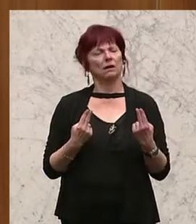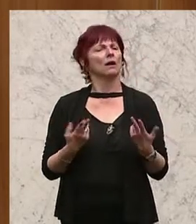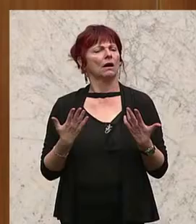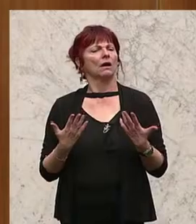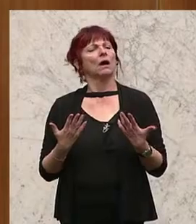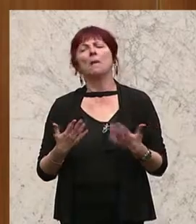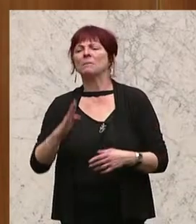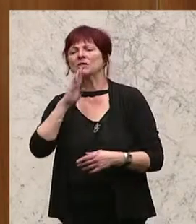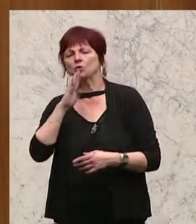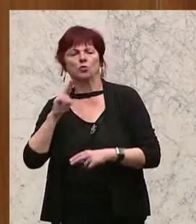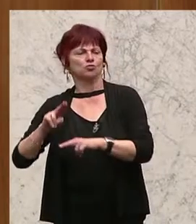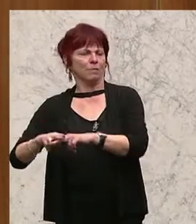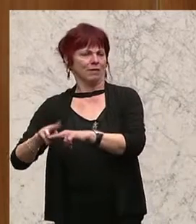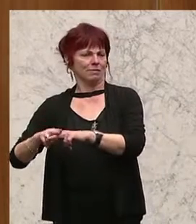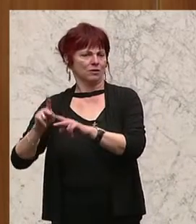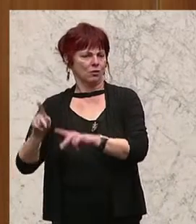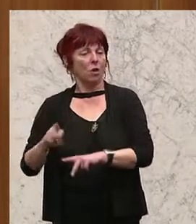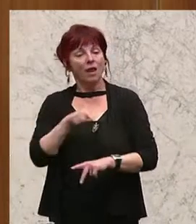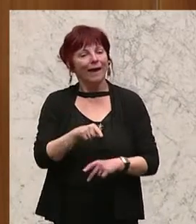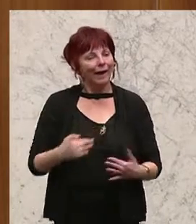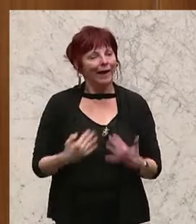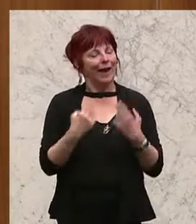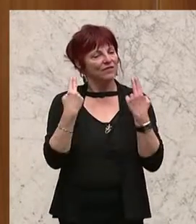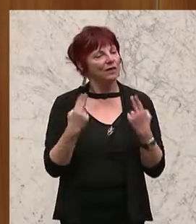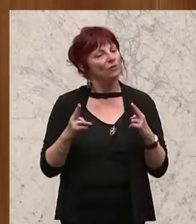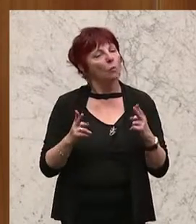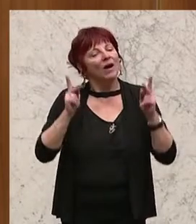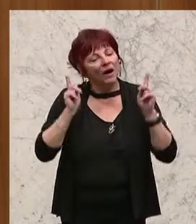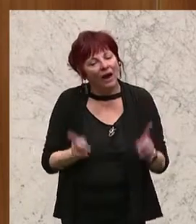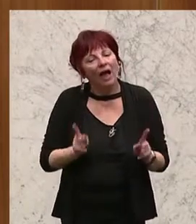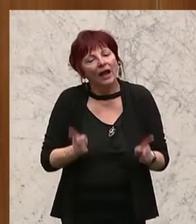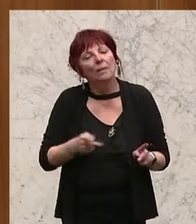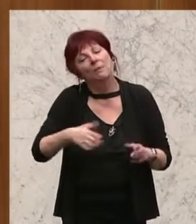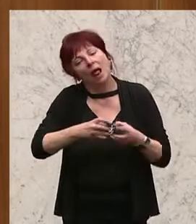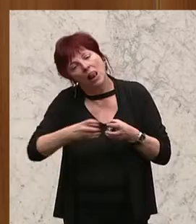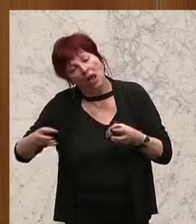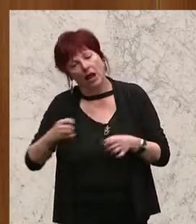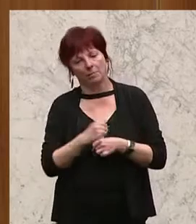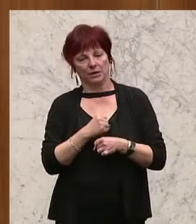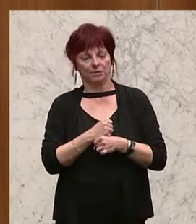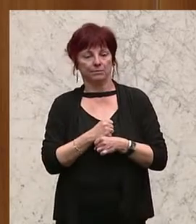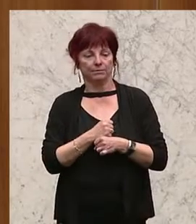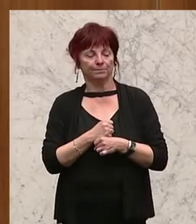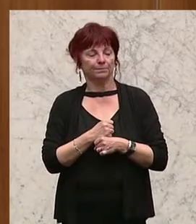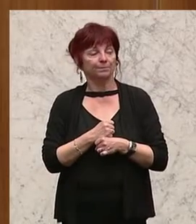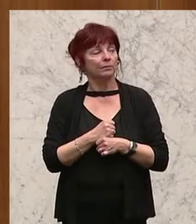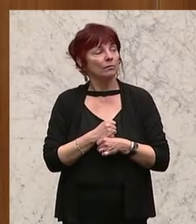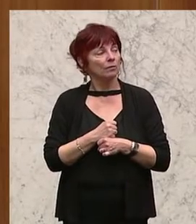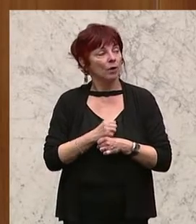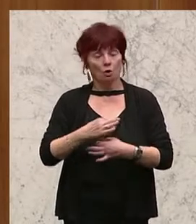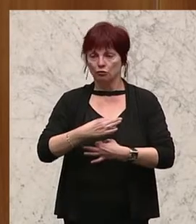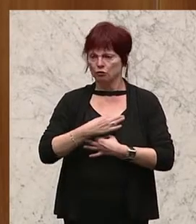Beschäftigung stehen können. Und eines ist mir auch noch wichtig, weil hier bewusst die